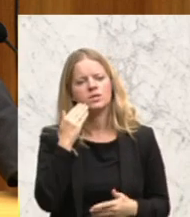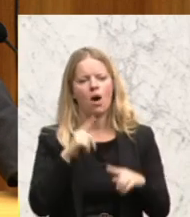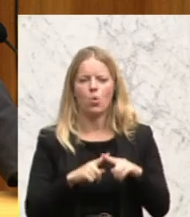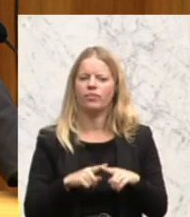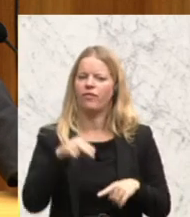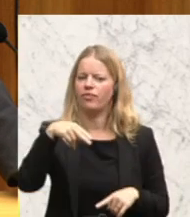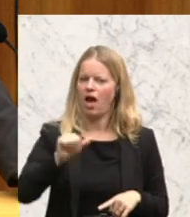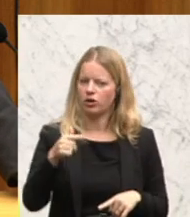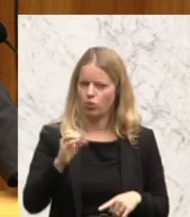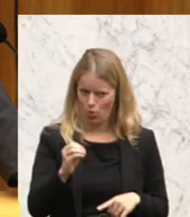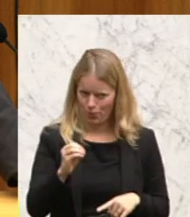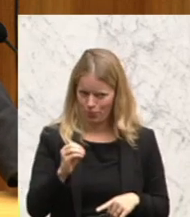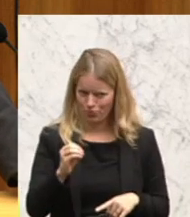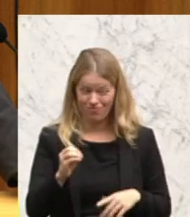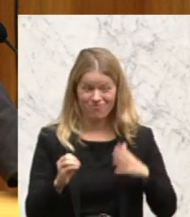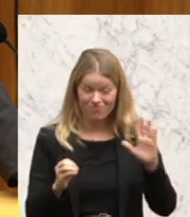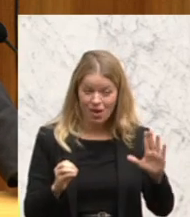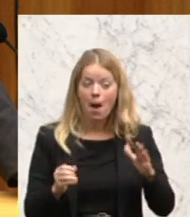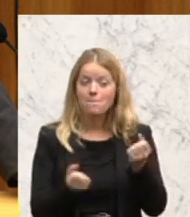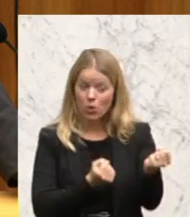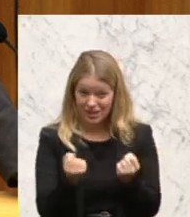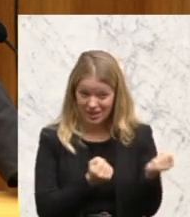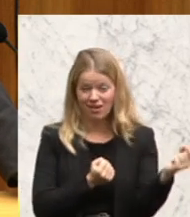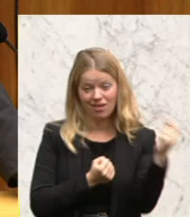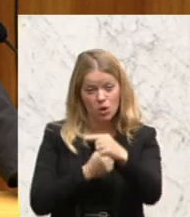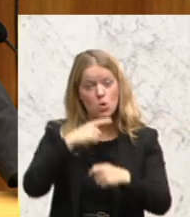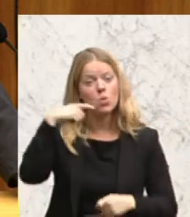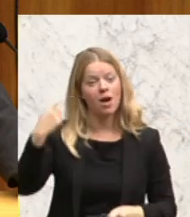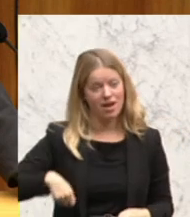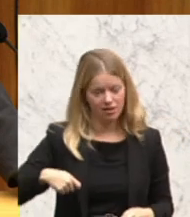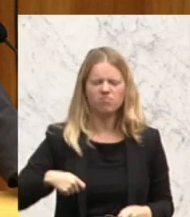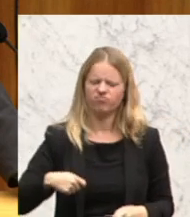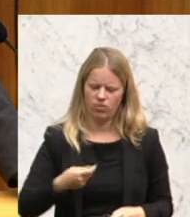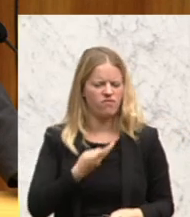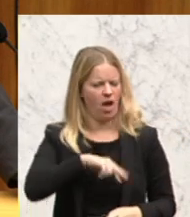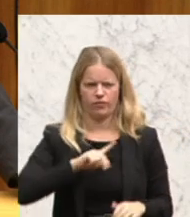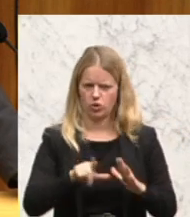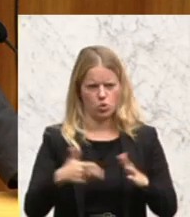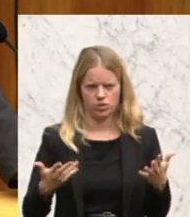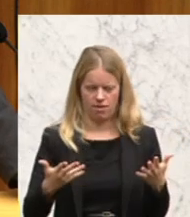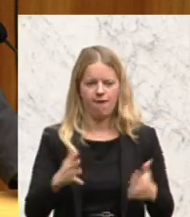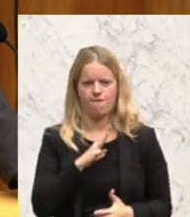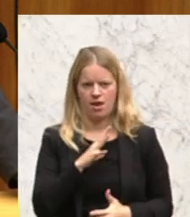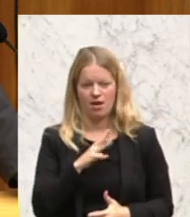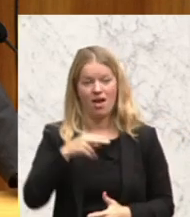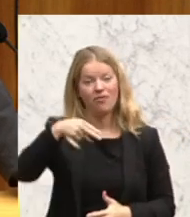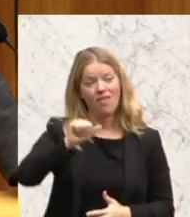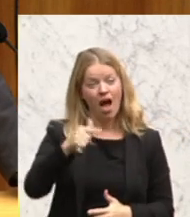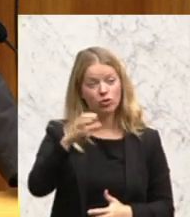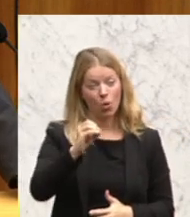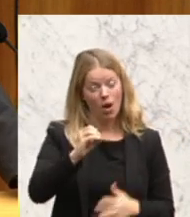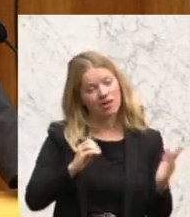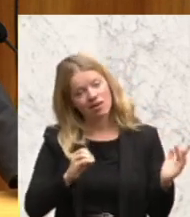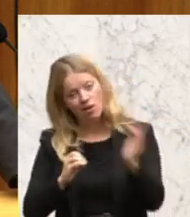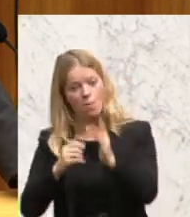der USA in der Ukraine für verantwortungslos und gefährlich. Ich halte die Politik der NATO gegenüber Russland für